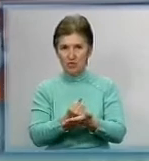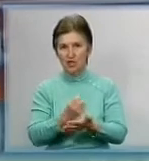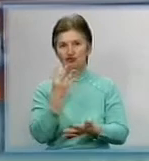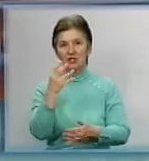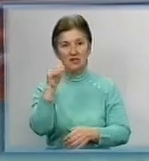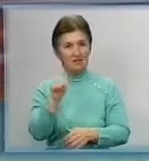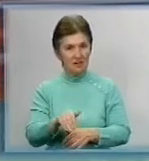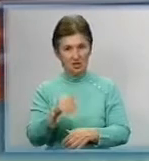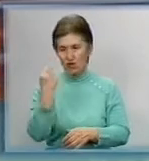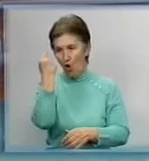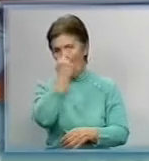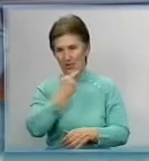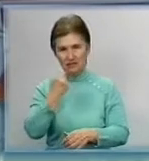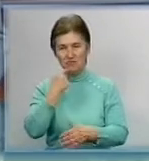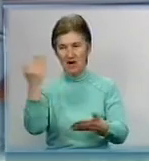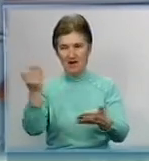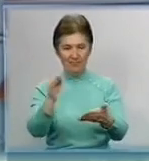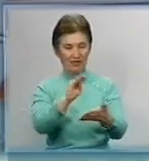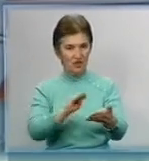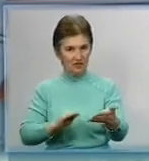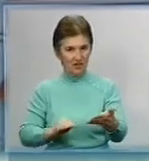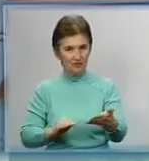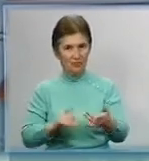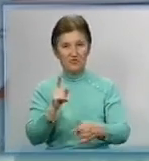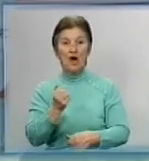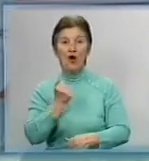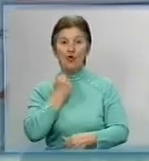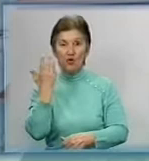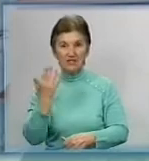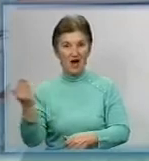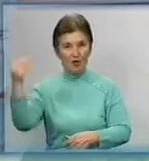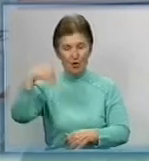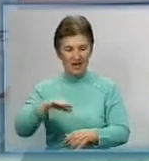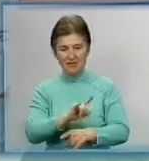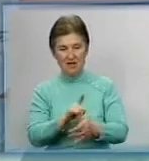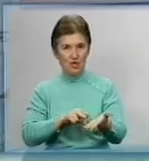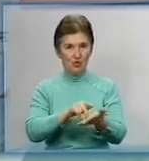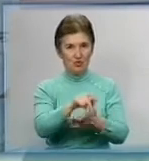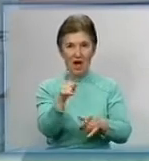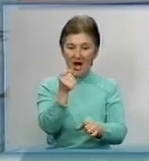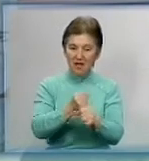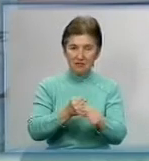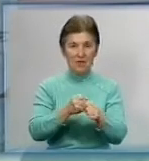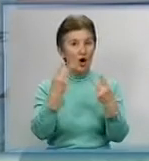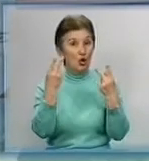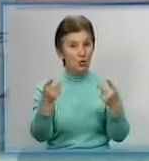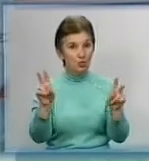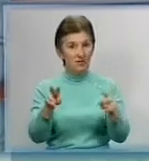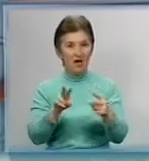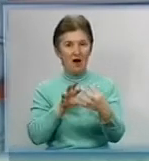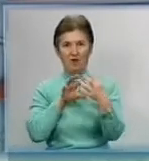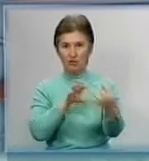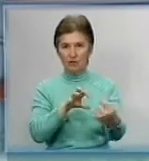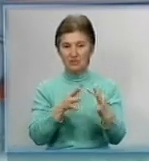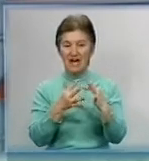тисячі осіб. І до інших новин. Коли гора не йде до Магомета, посадовці розробляють програму «Клубний автобус». Завдяки цьому проєкту